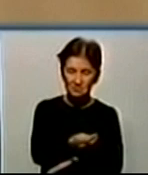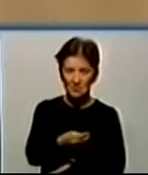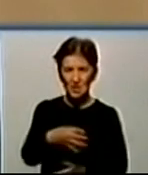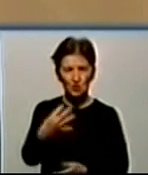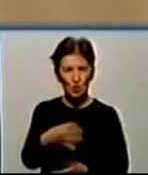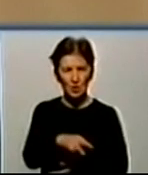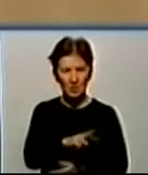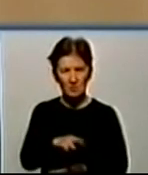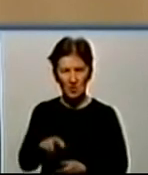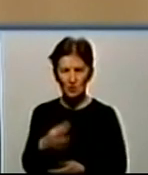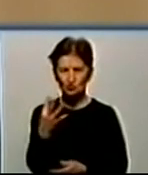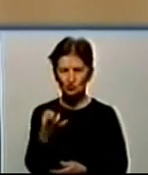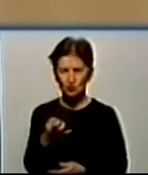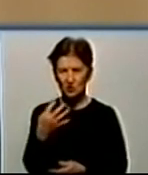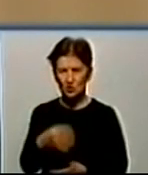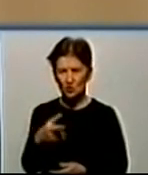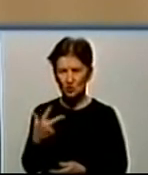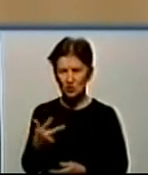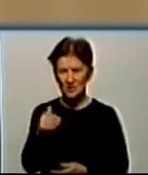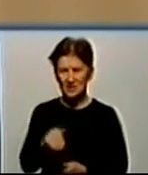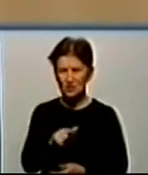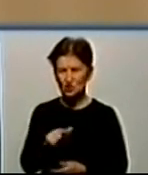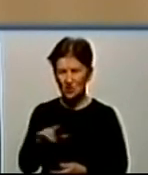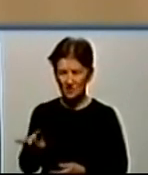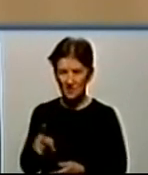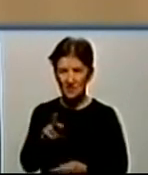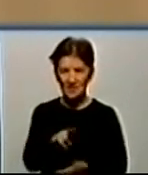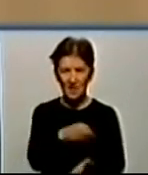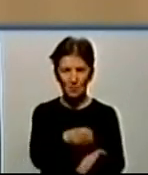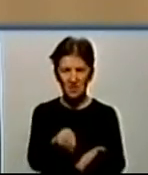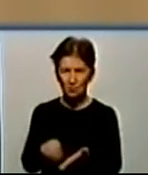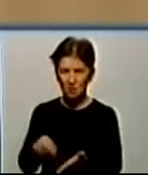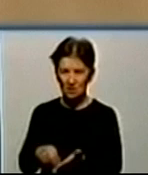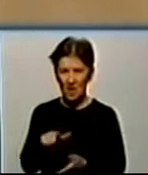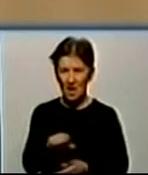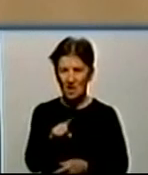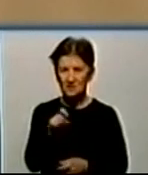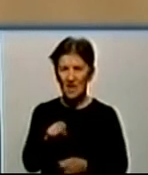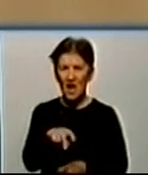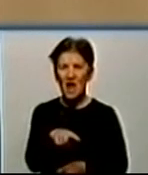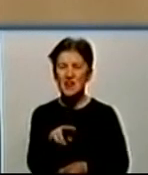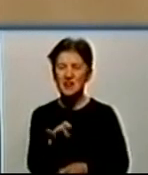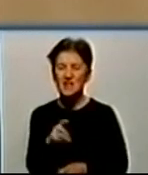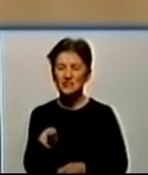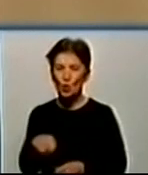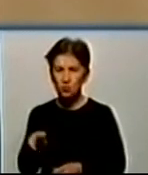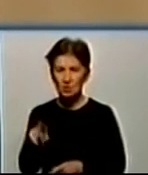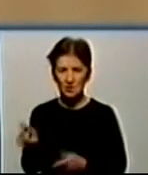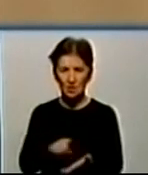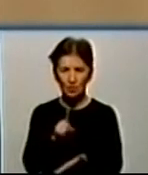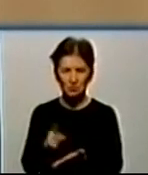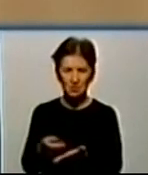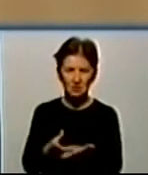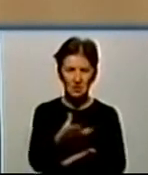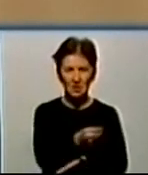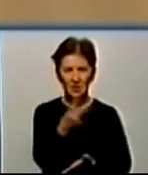434 тисячі гривень. Для придбання газу на листопад ДП має сплатити